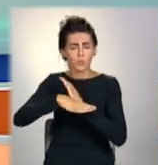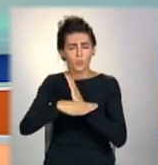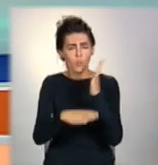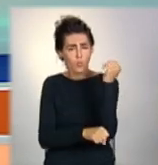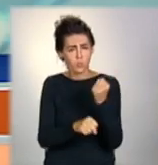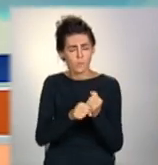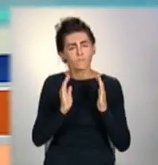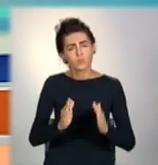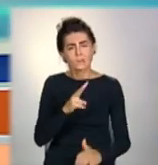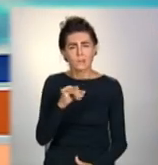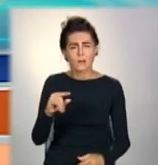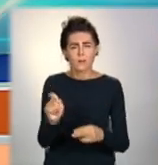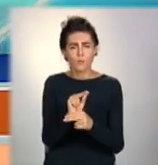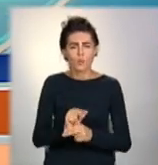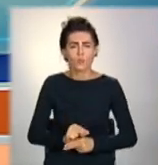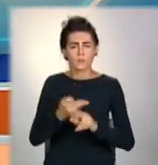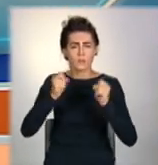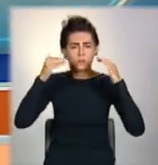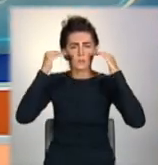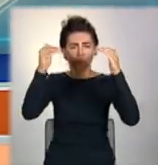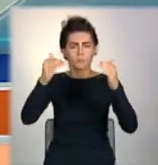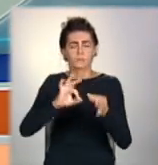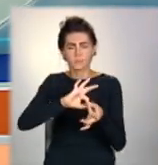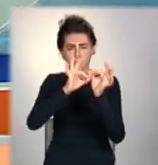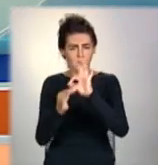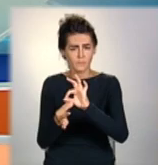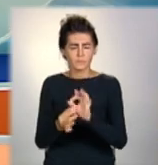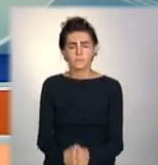будуть ті ремонтувати дах, розкаже Олексій Куделя.